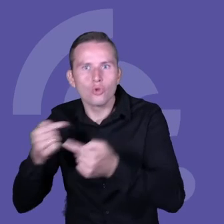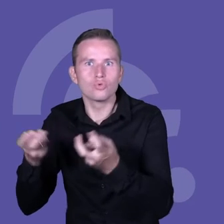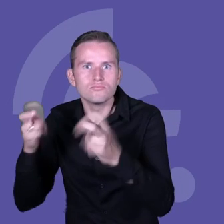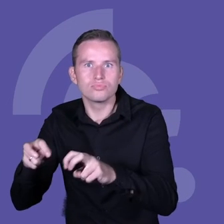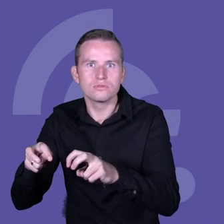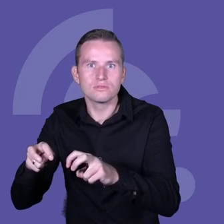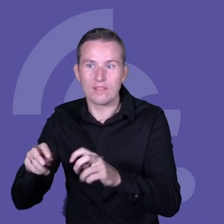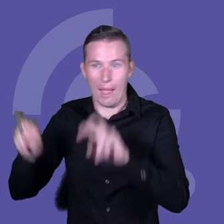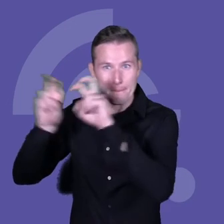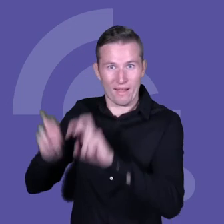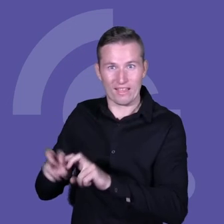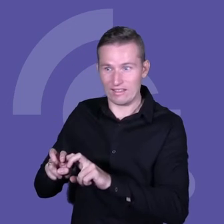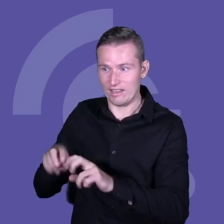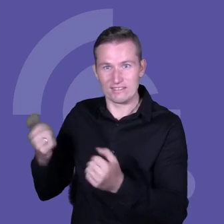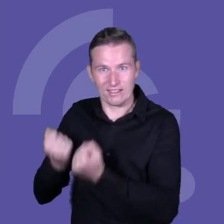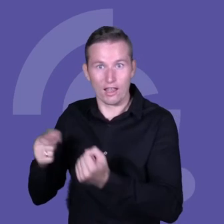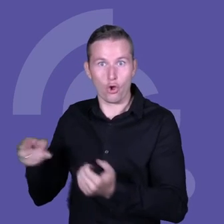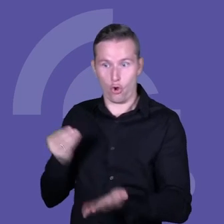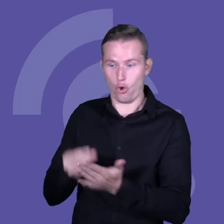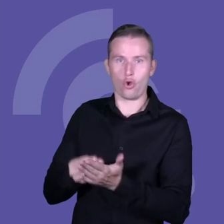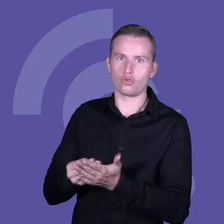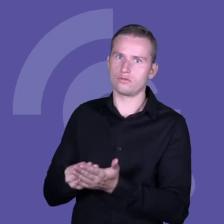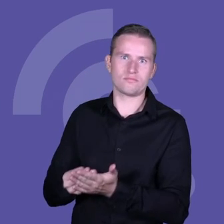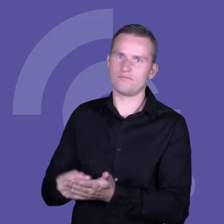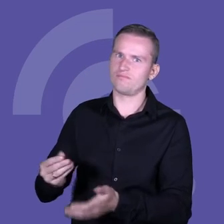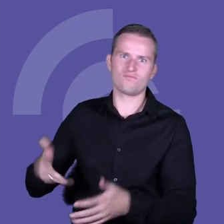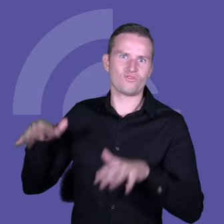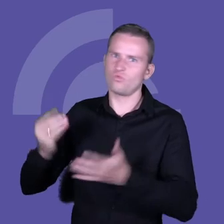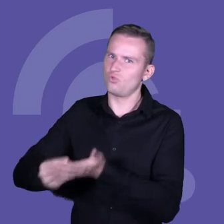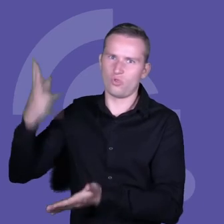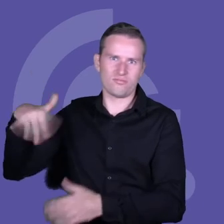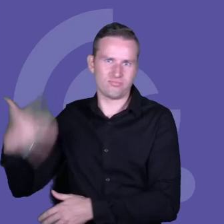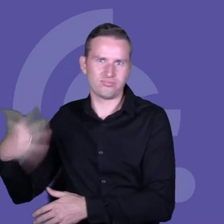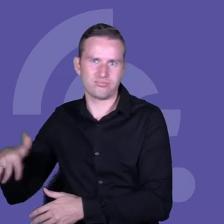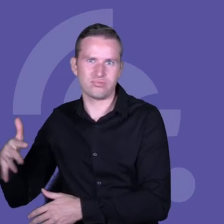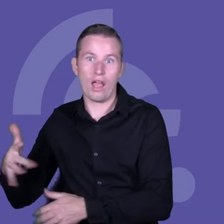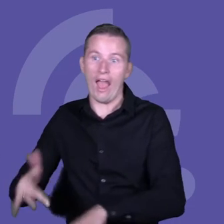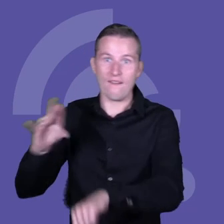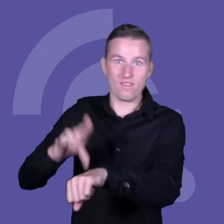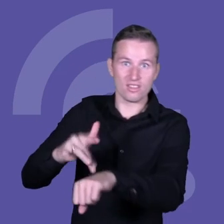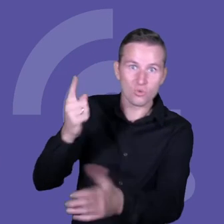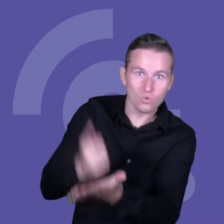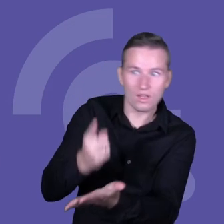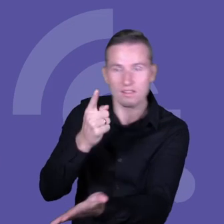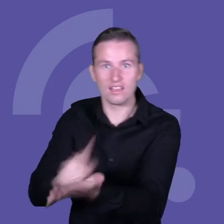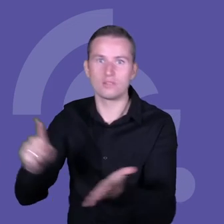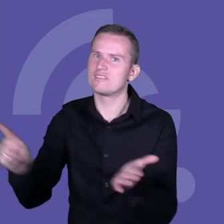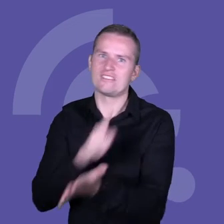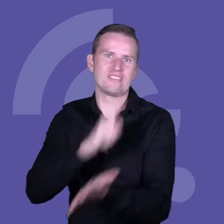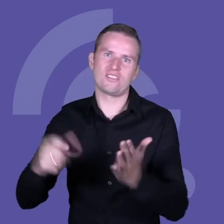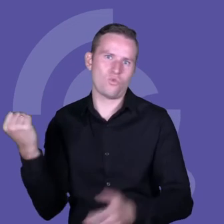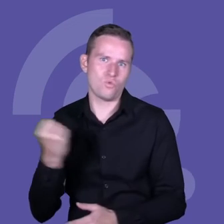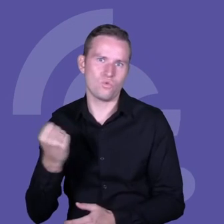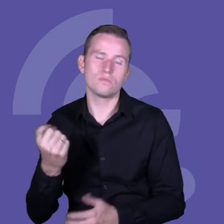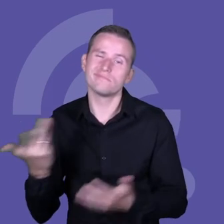jest bardzo duży, a wynik wysoce niepewny. Tym się charakteryzują innowacje. Natomiast dla biznesu jest to